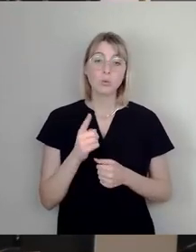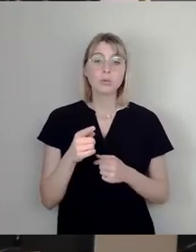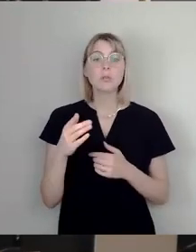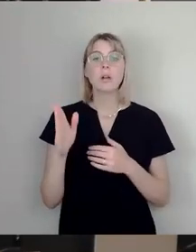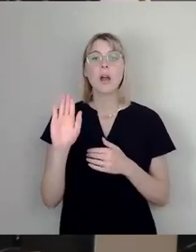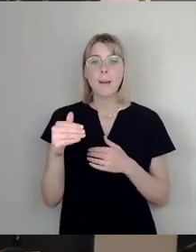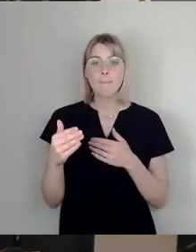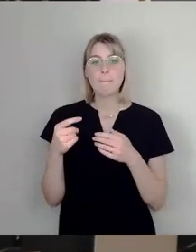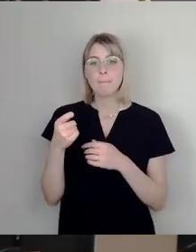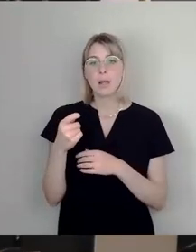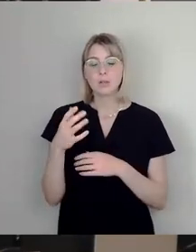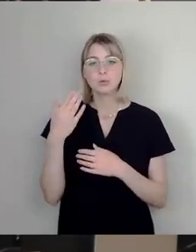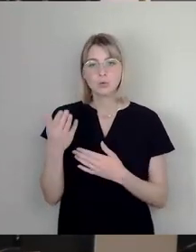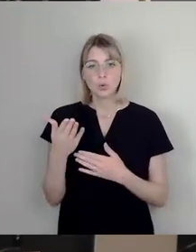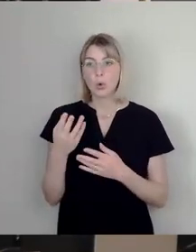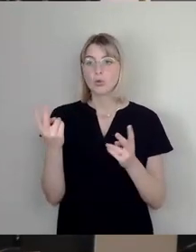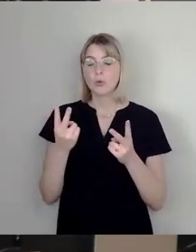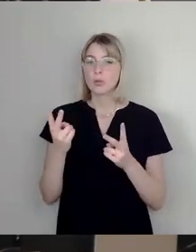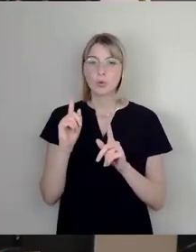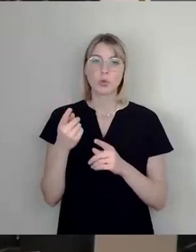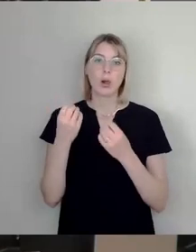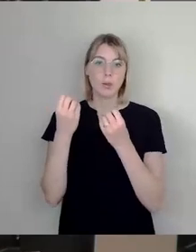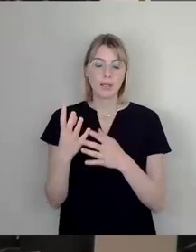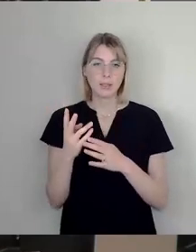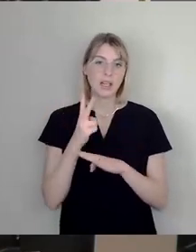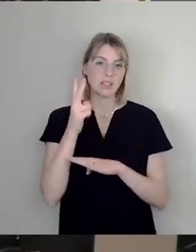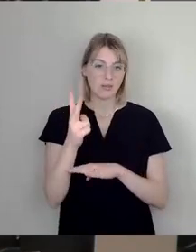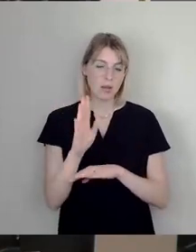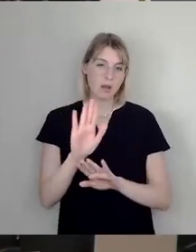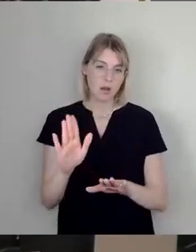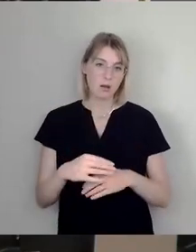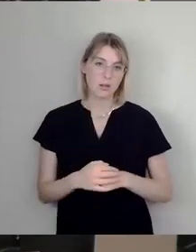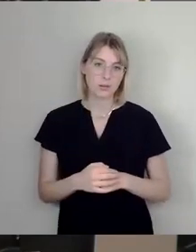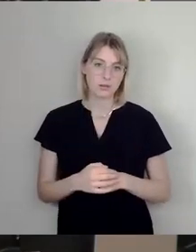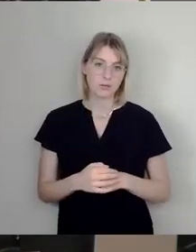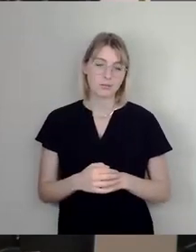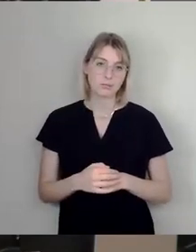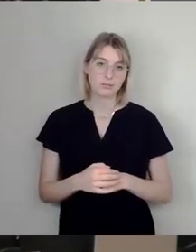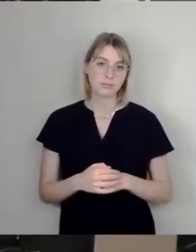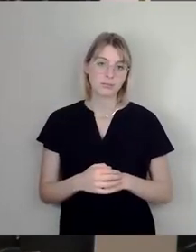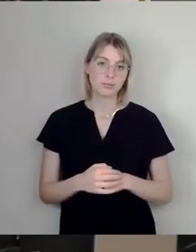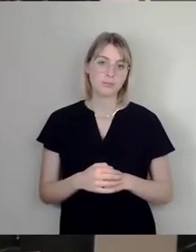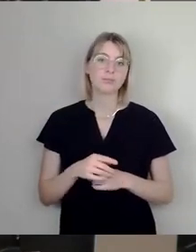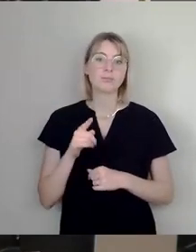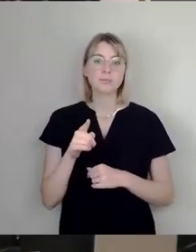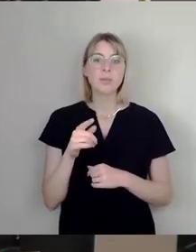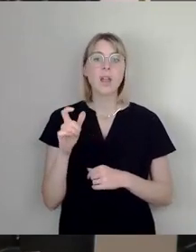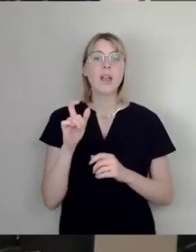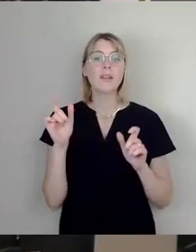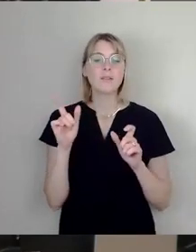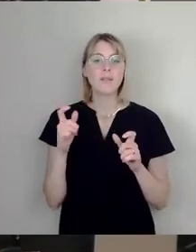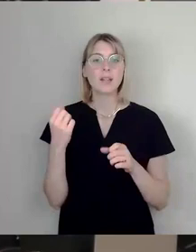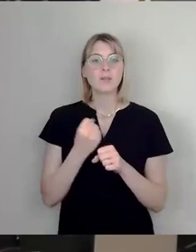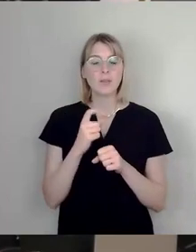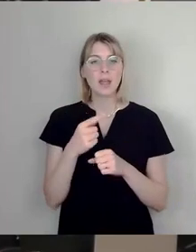passieren soll nach zwei Jahren. Wir haben im Eventwerk einen Festvertrag. Und ja,